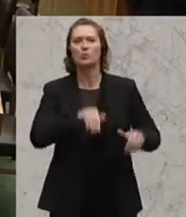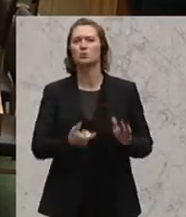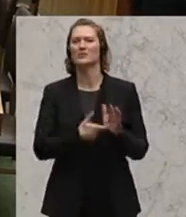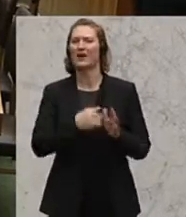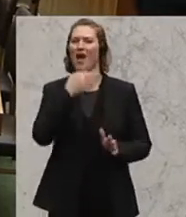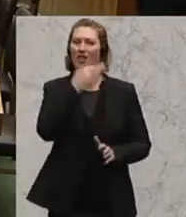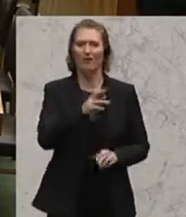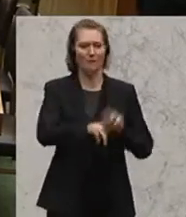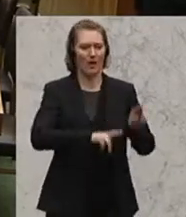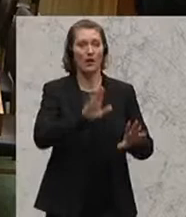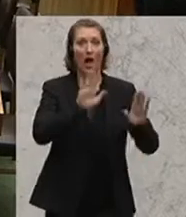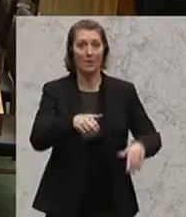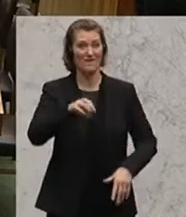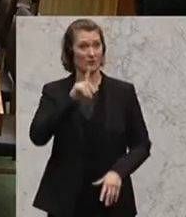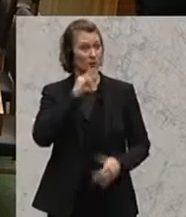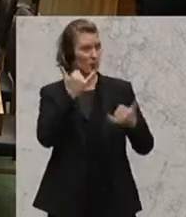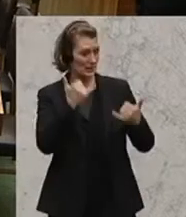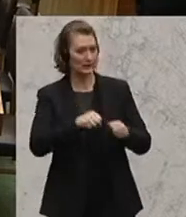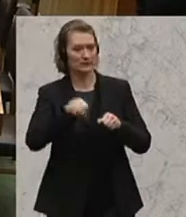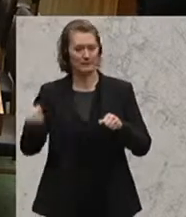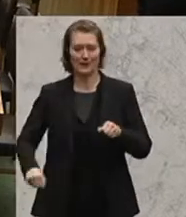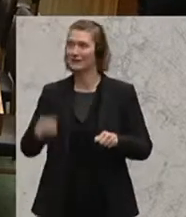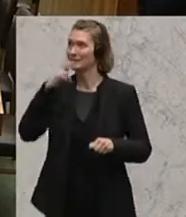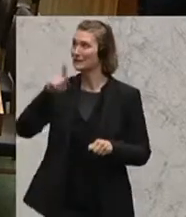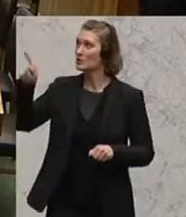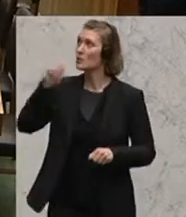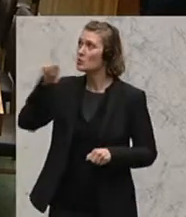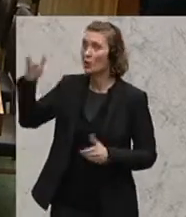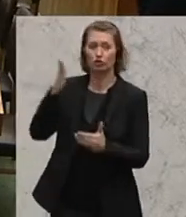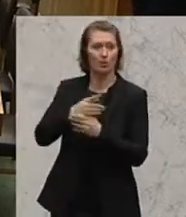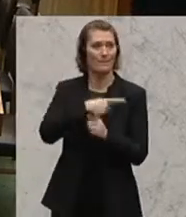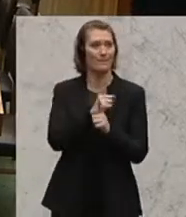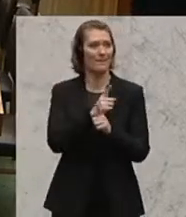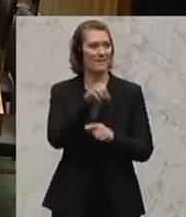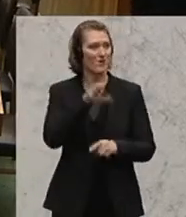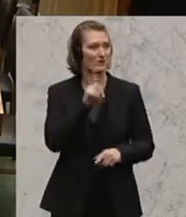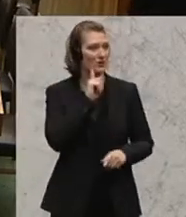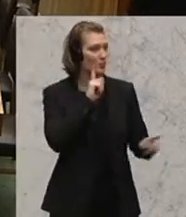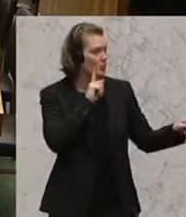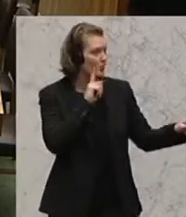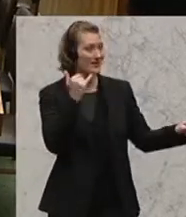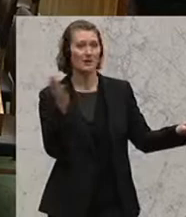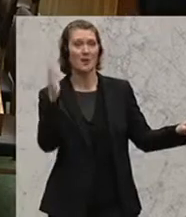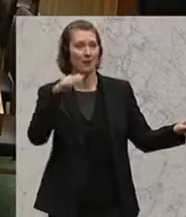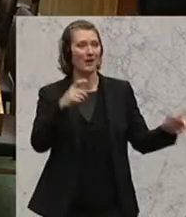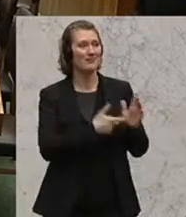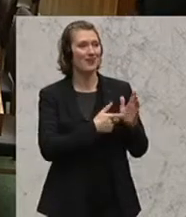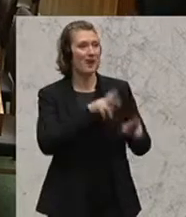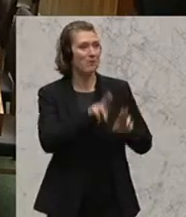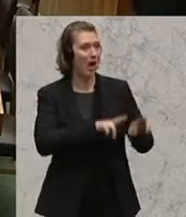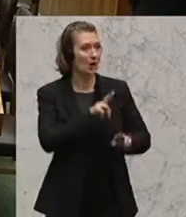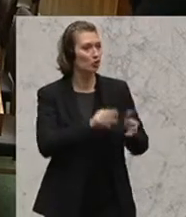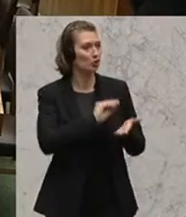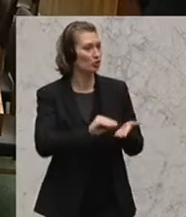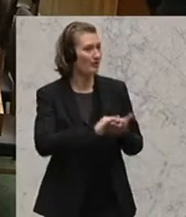Die Debatte wird jetzt pausiert. Es gibt jetzt eine dringliche Anfrage. Retten, was zu retten ist,